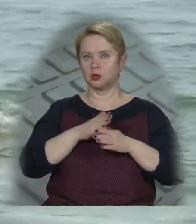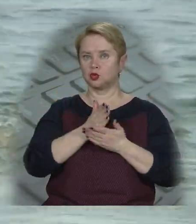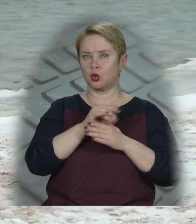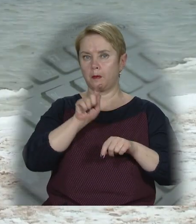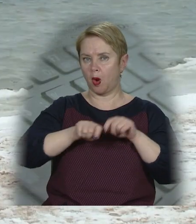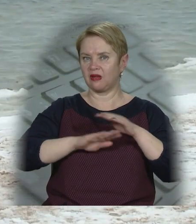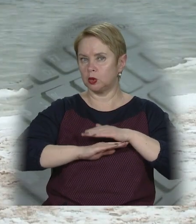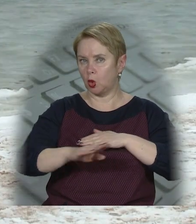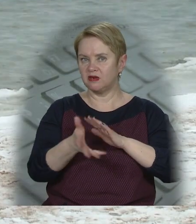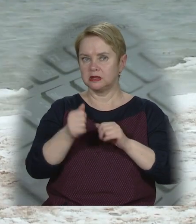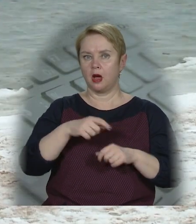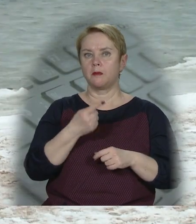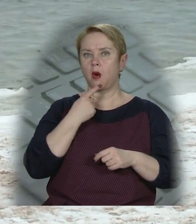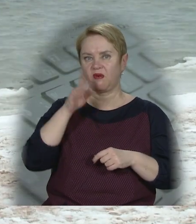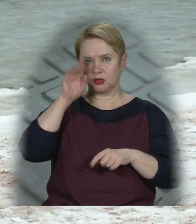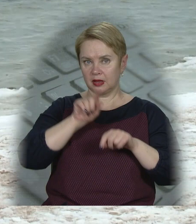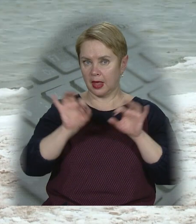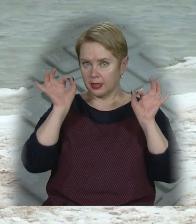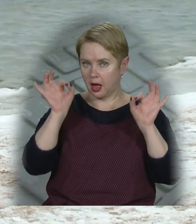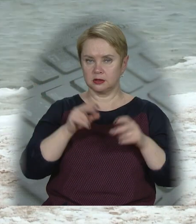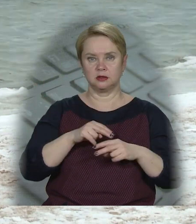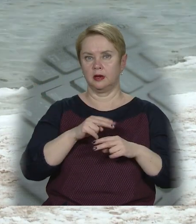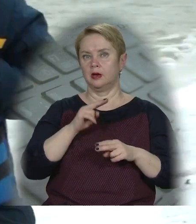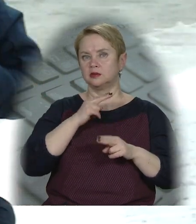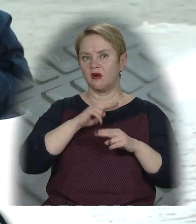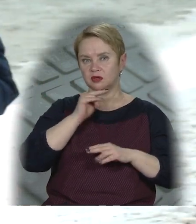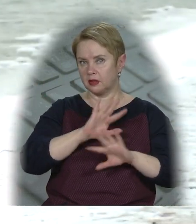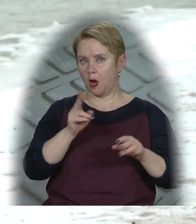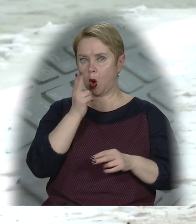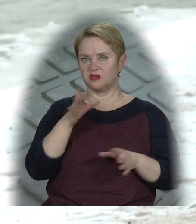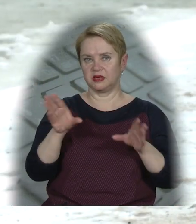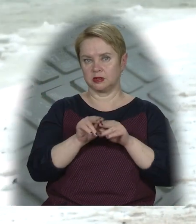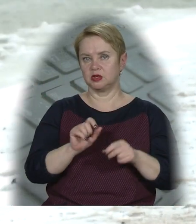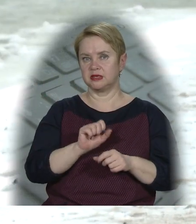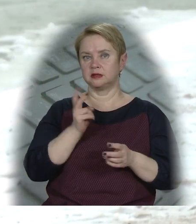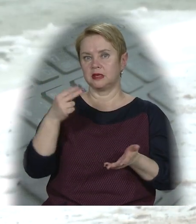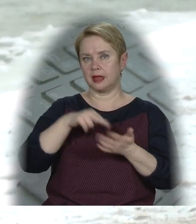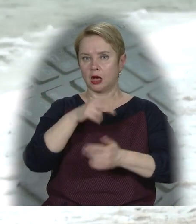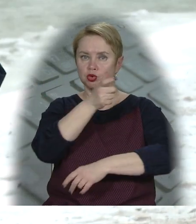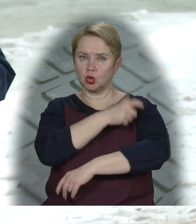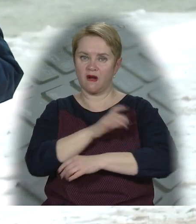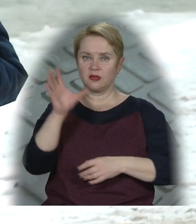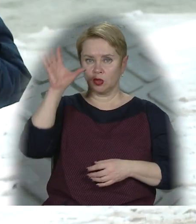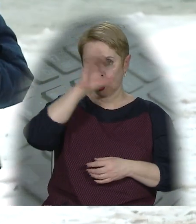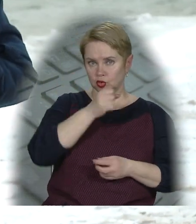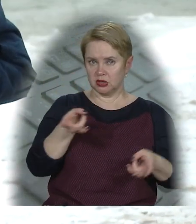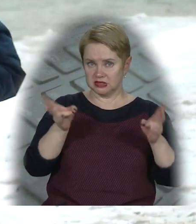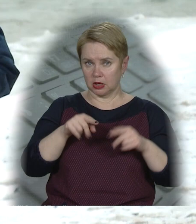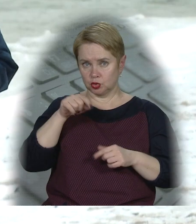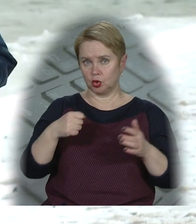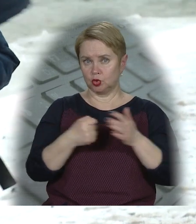перевірила дно та взяла проби води на якість. Зауважень не було. Константин зі своїм колегою заступили на чергування ще вночі.